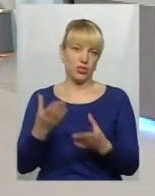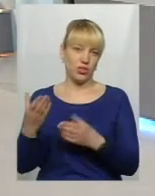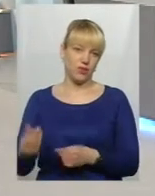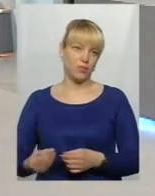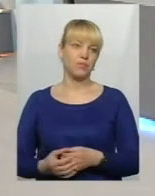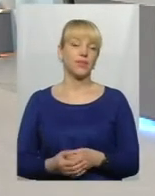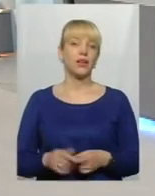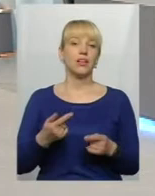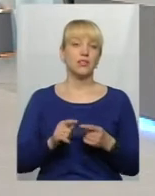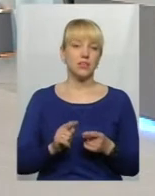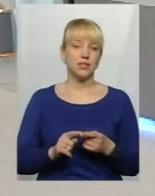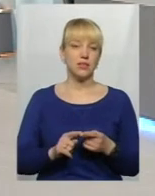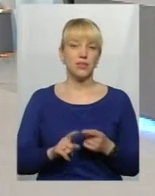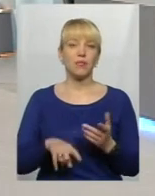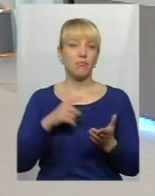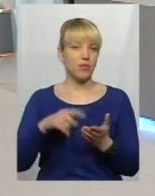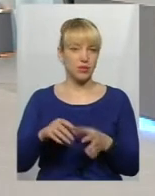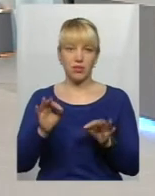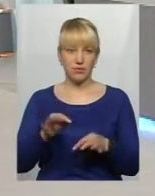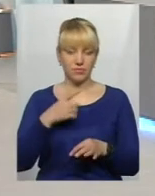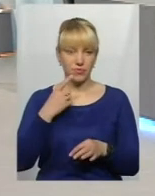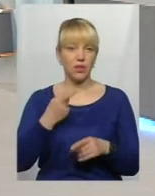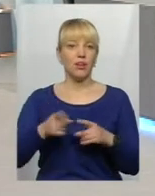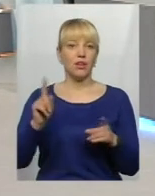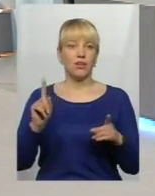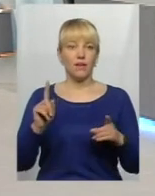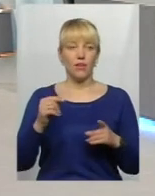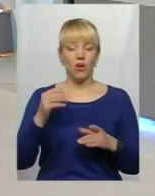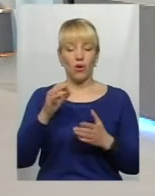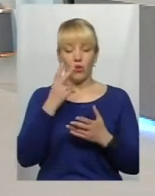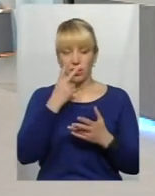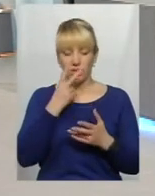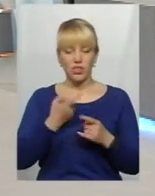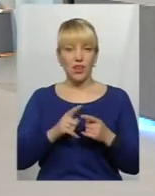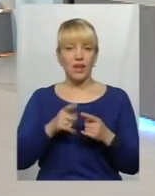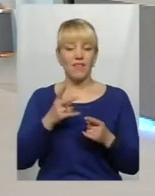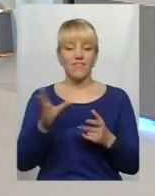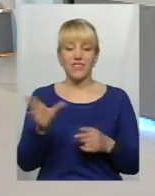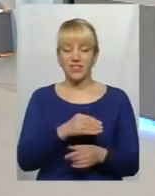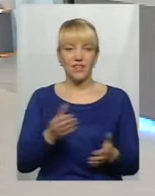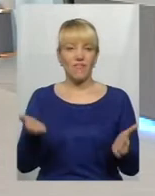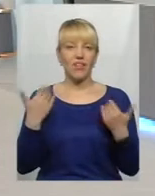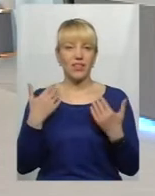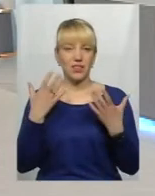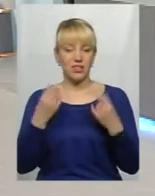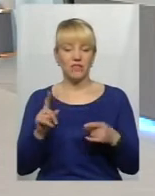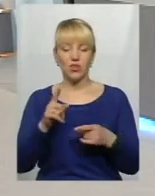насправді, ми іноді, ось ці вихідні дні, про які говорили колеги,